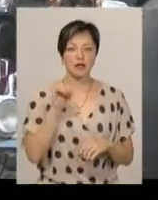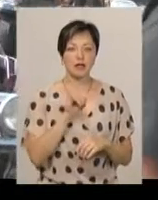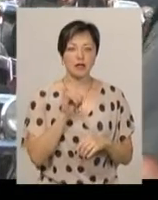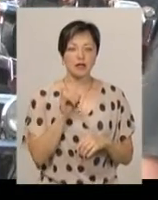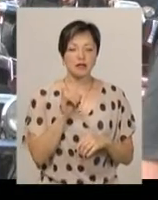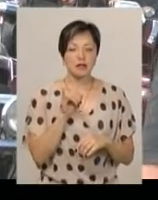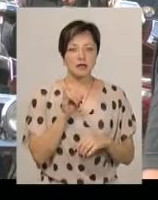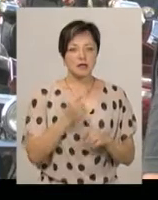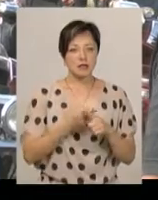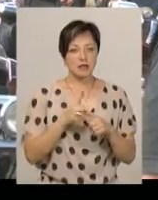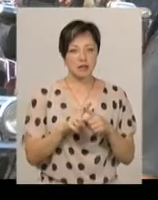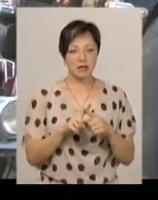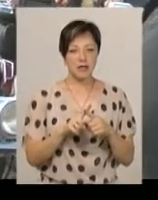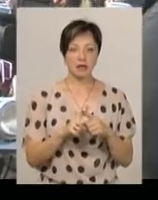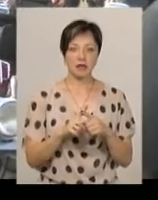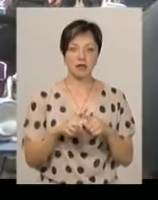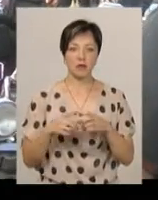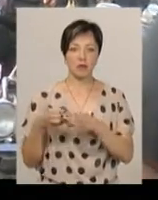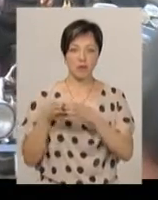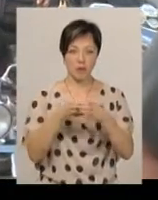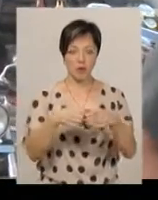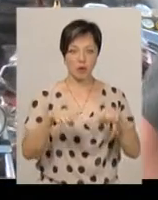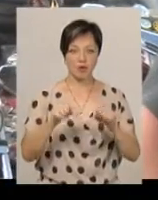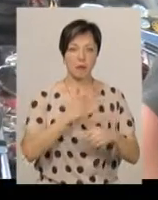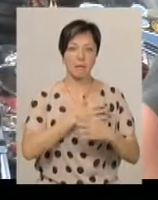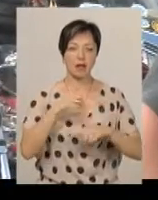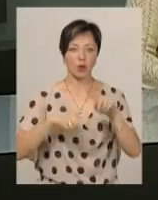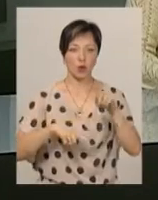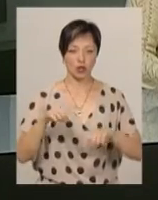І цей пробіг, він є патріотичним.